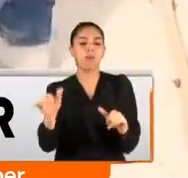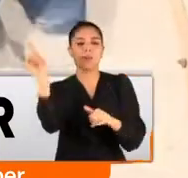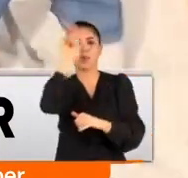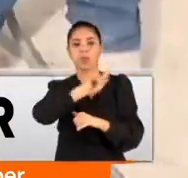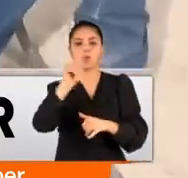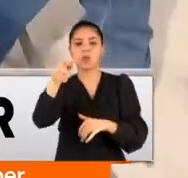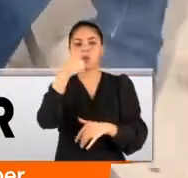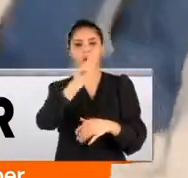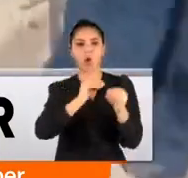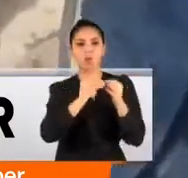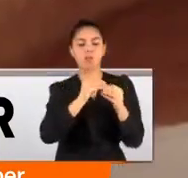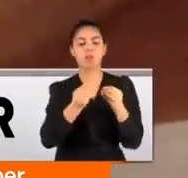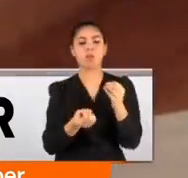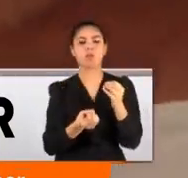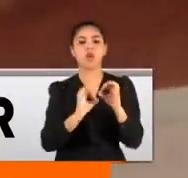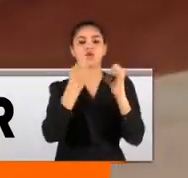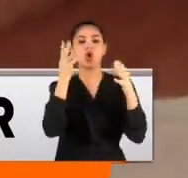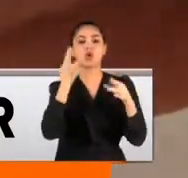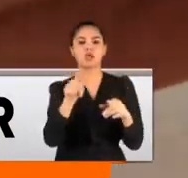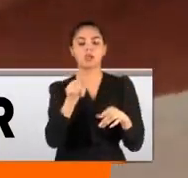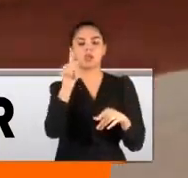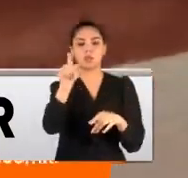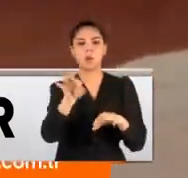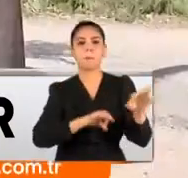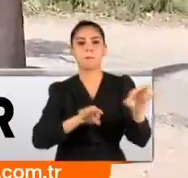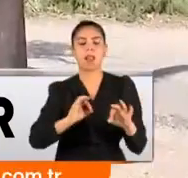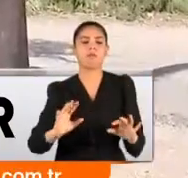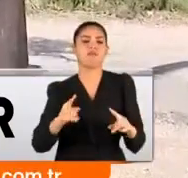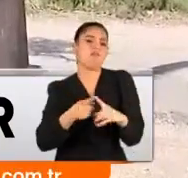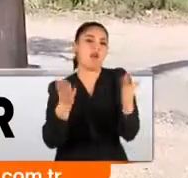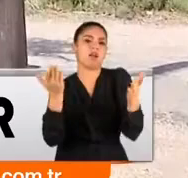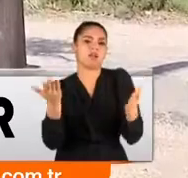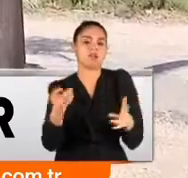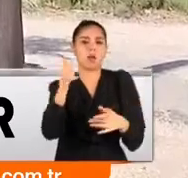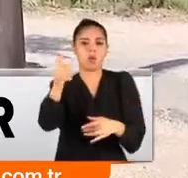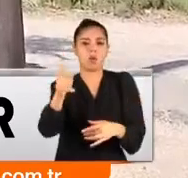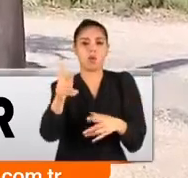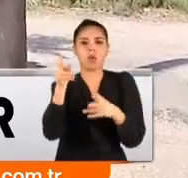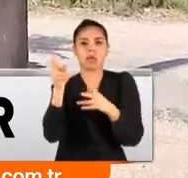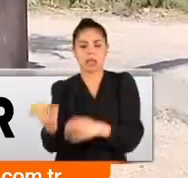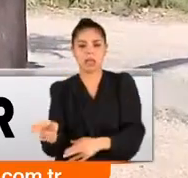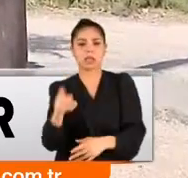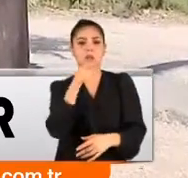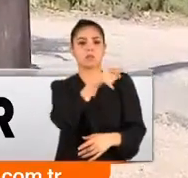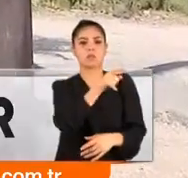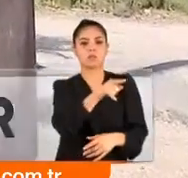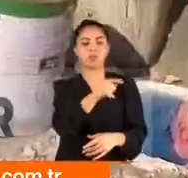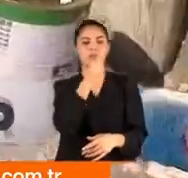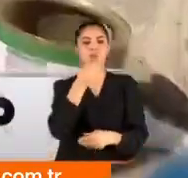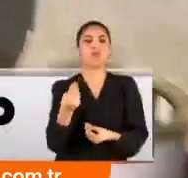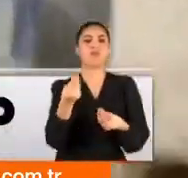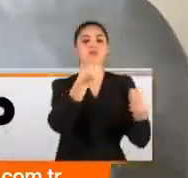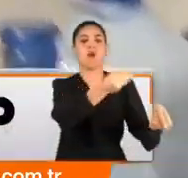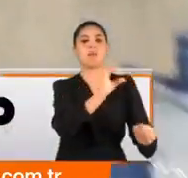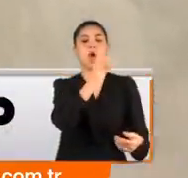köyün sorunu çözülmüş gibi görünsün diye izlenen yolsa sıra dışı. İlören vanasını kapatmışlar. Bizim buraya vermişler suyu.